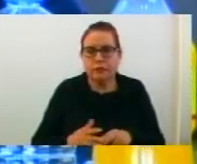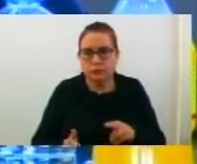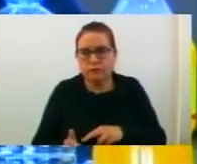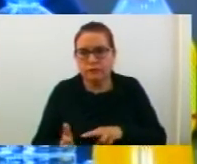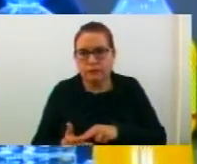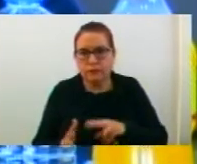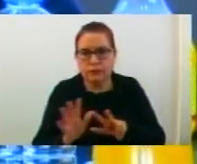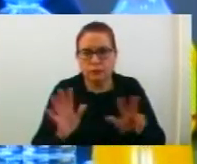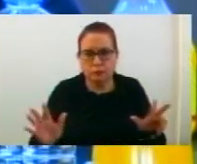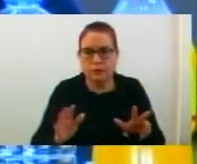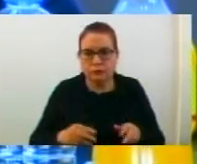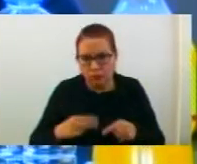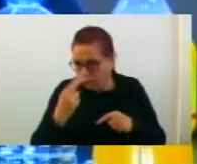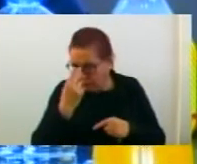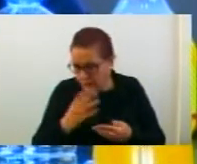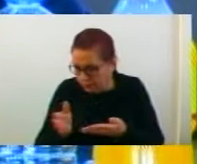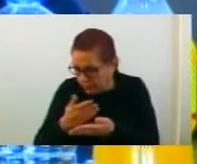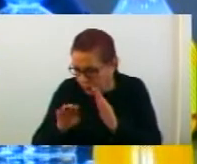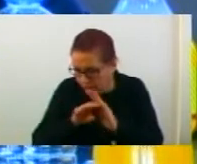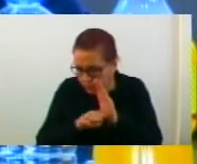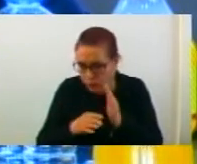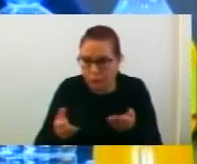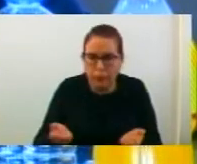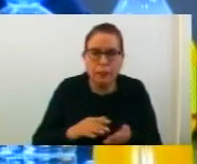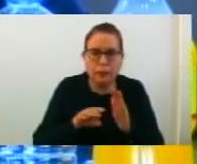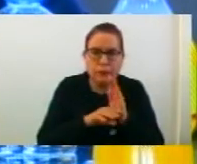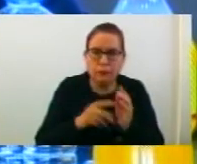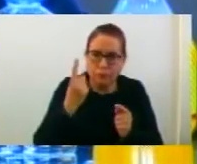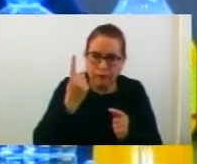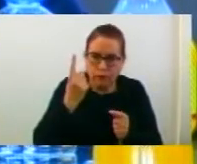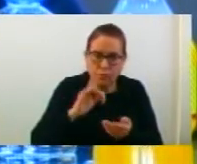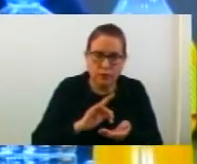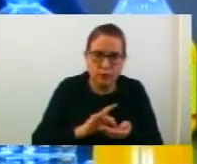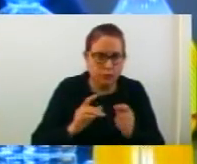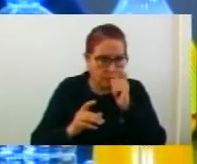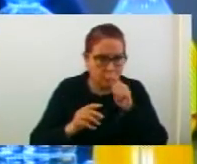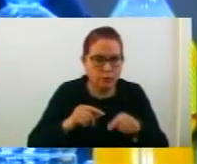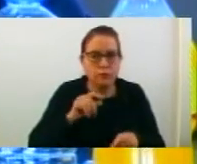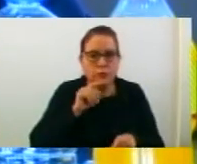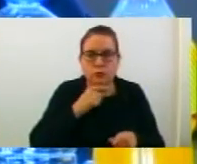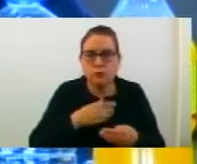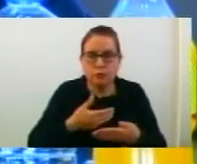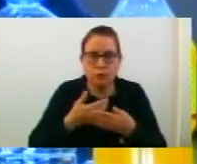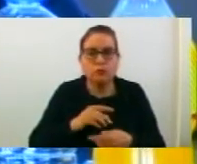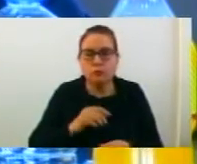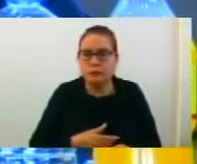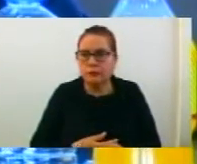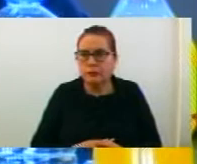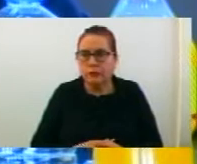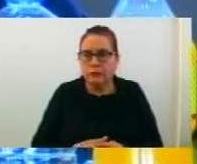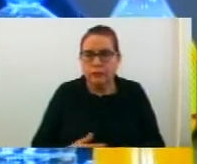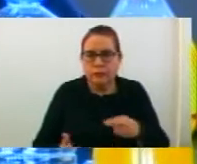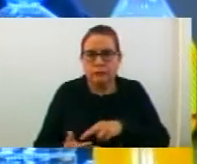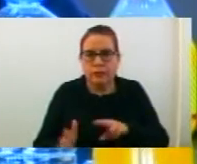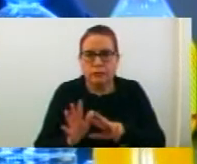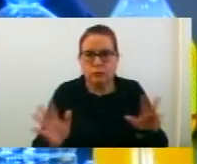година го разгледа предлог планот за запишување на ученици во първа година во средните общески училища во Община Струмица во учебната